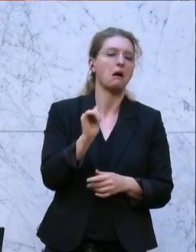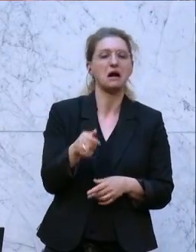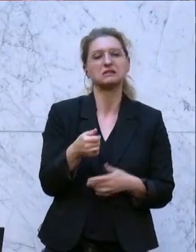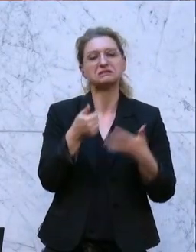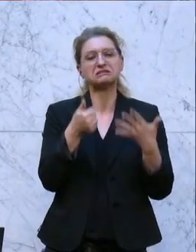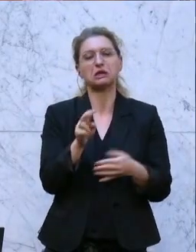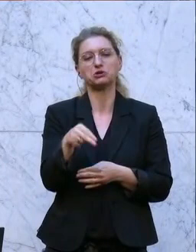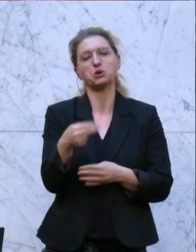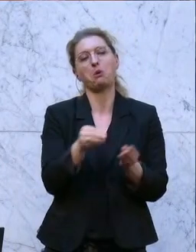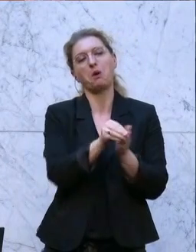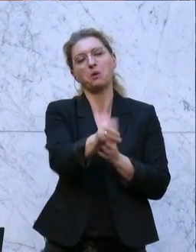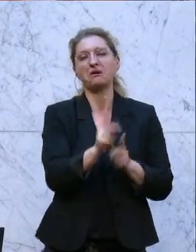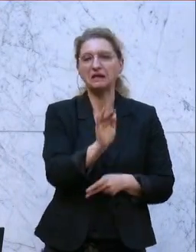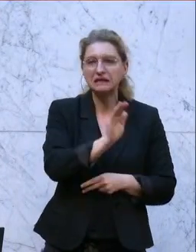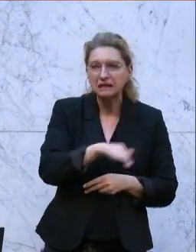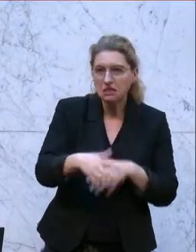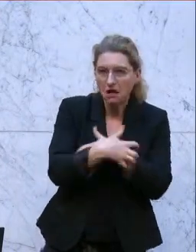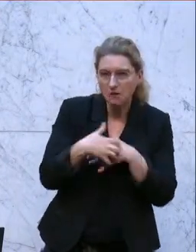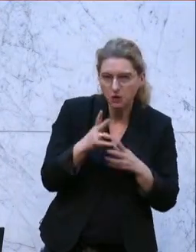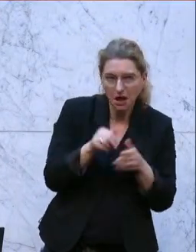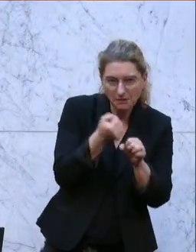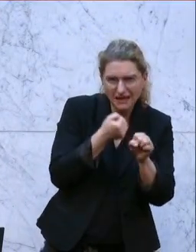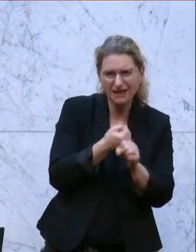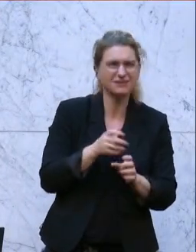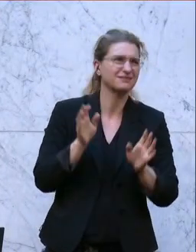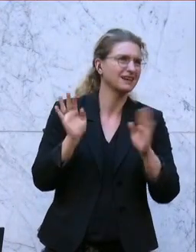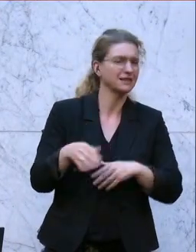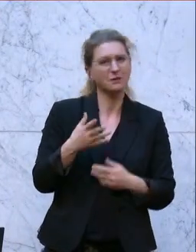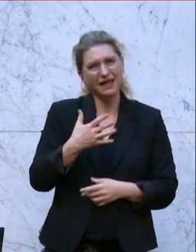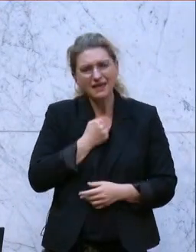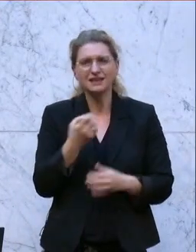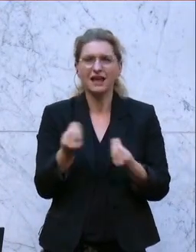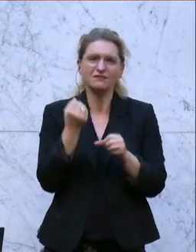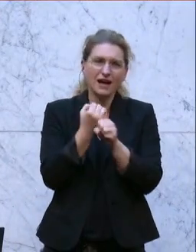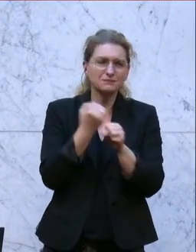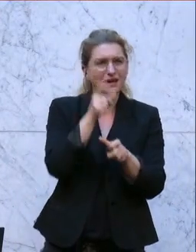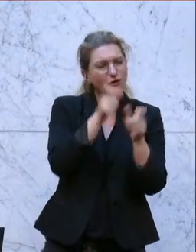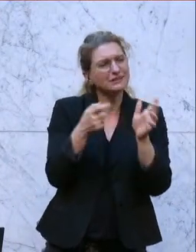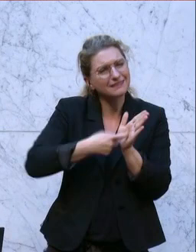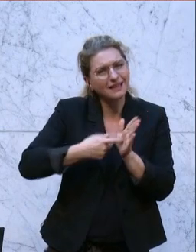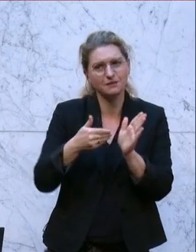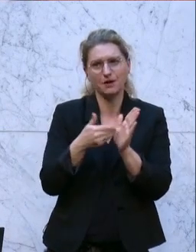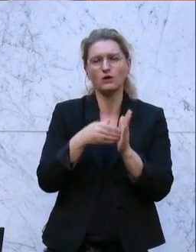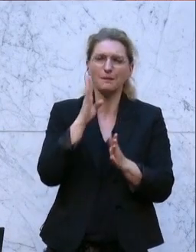Kinderarmut bekämpfen oder was. Macht's endlich was, viele Leute. Wir brauchen das, ist so dringend. Bitte wird's munter.